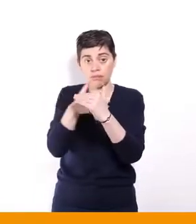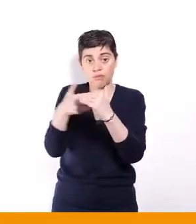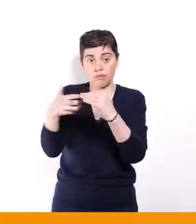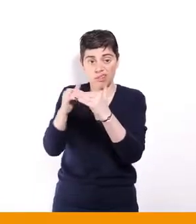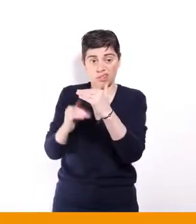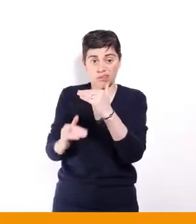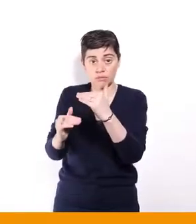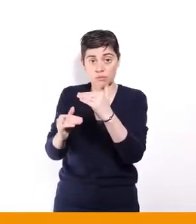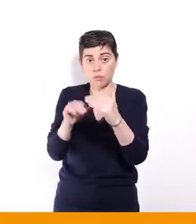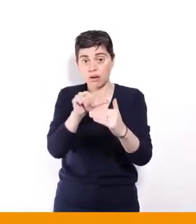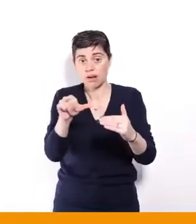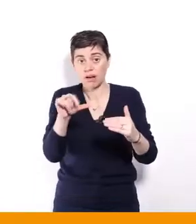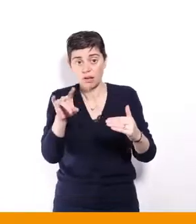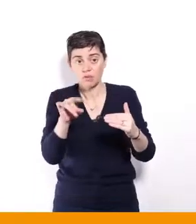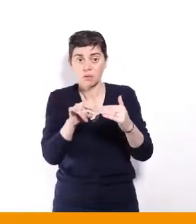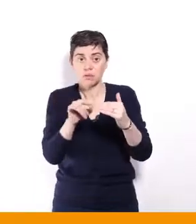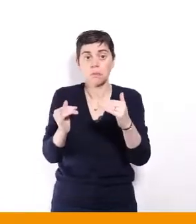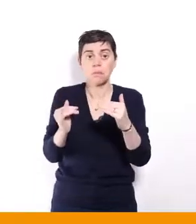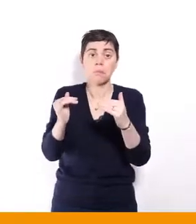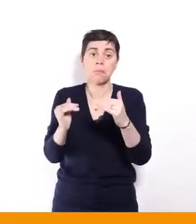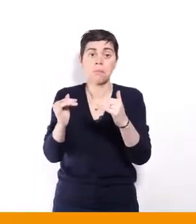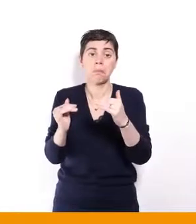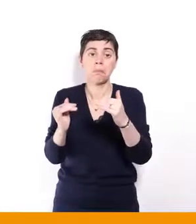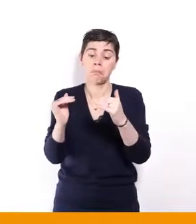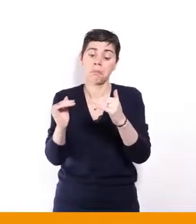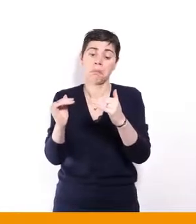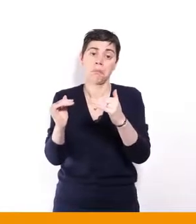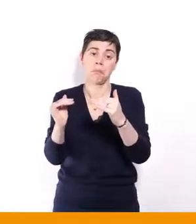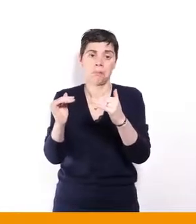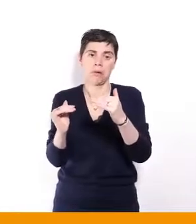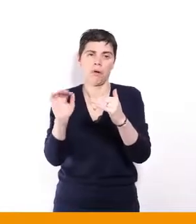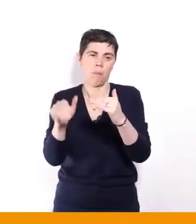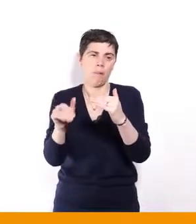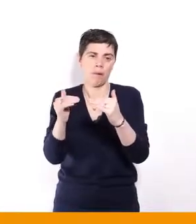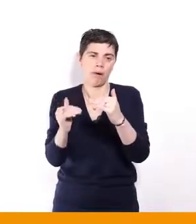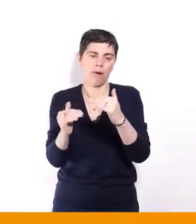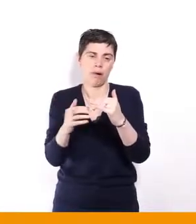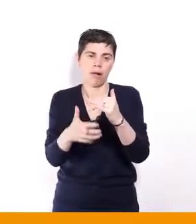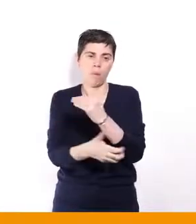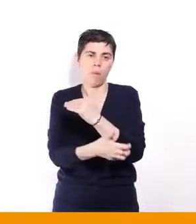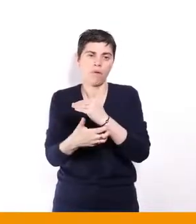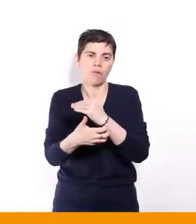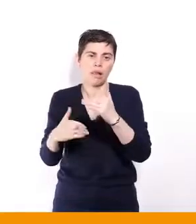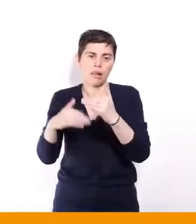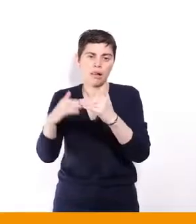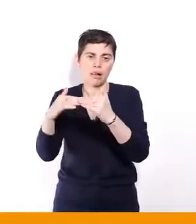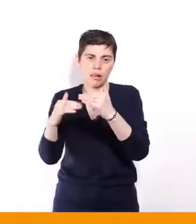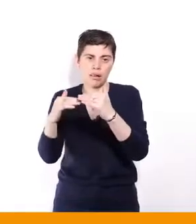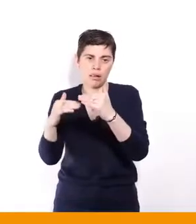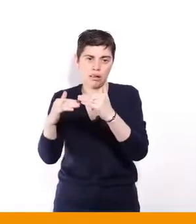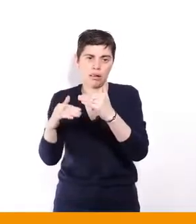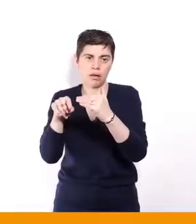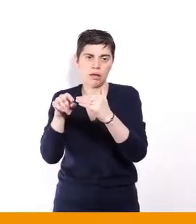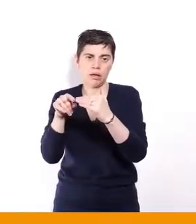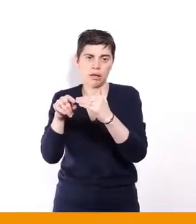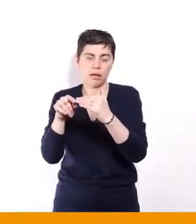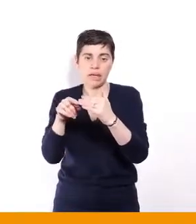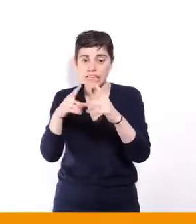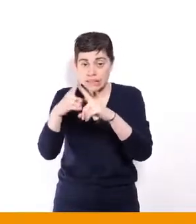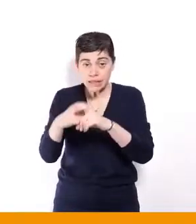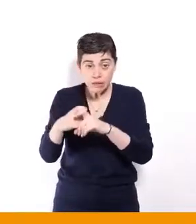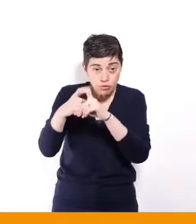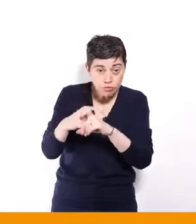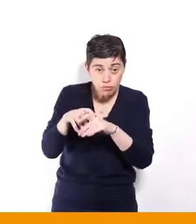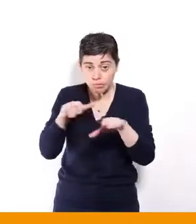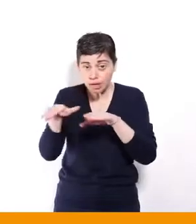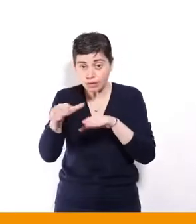un peu plus élevée souvent, enfin, qui reste en dessous du seuil de pauvreté, et dont le mode de calcul suscite beaucoup de